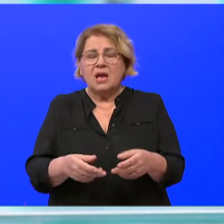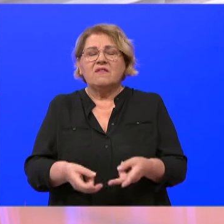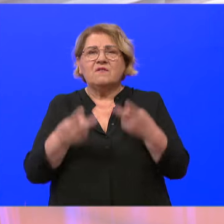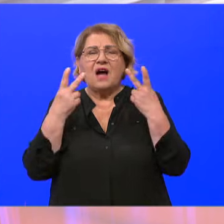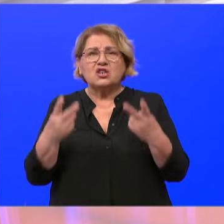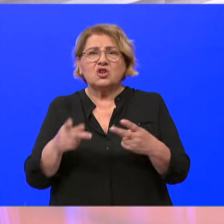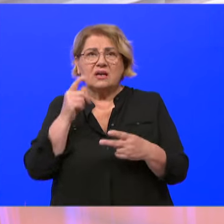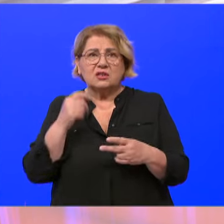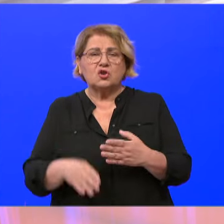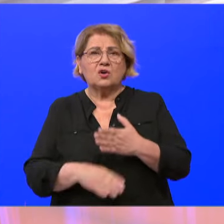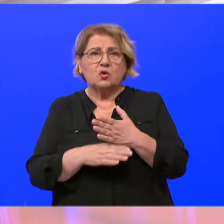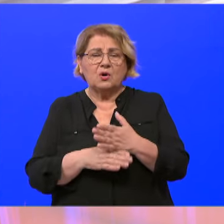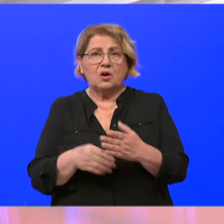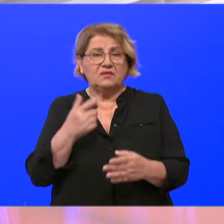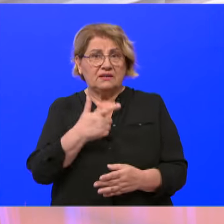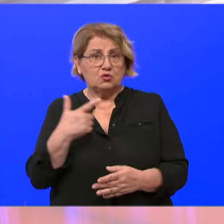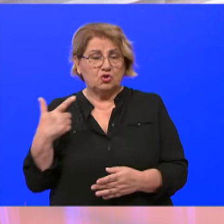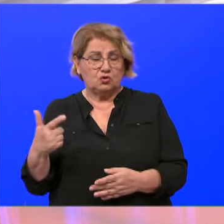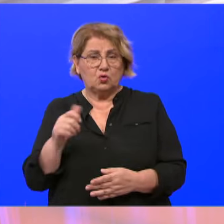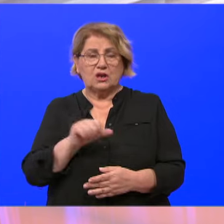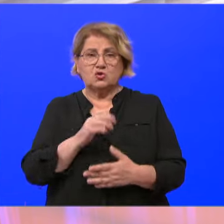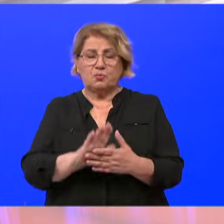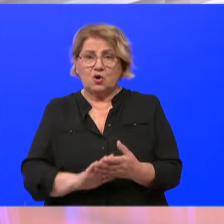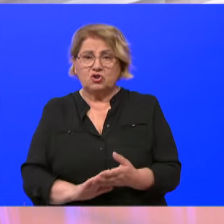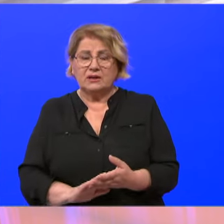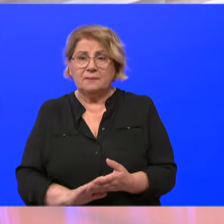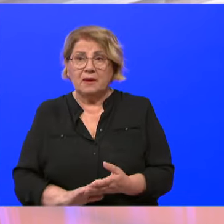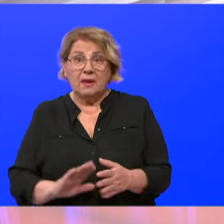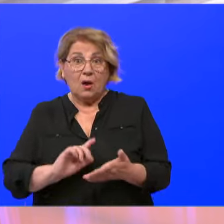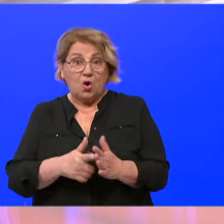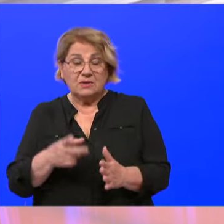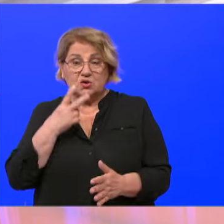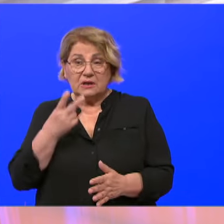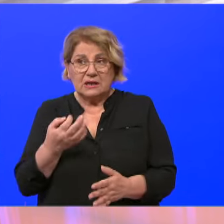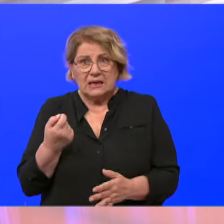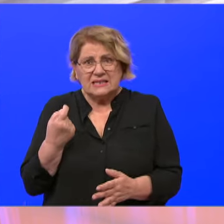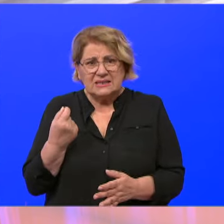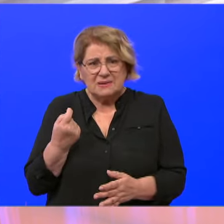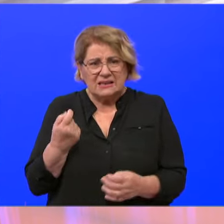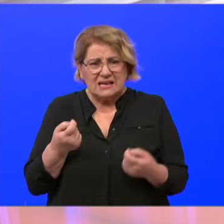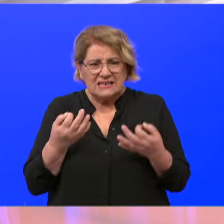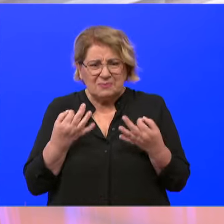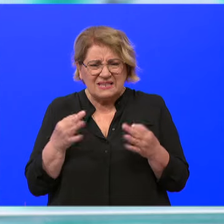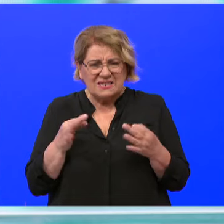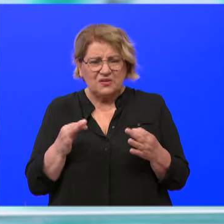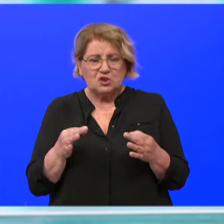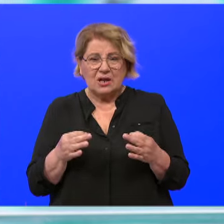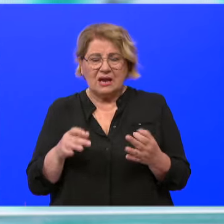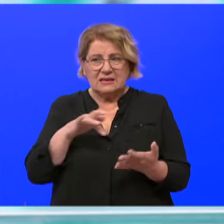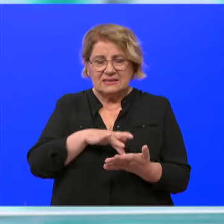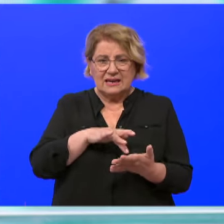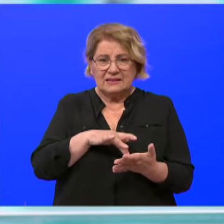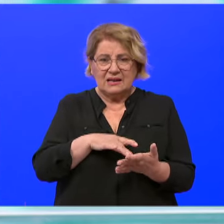pomogne. I od dvije druge smo krenili i odmah smo vidjeli, pošto smo mi specifična sredina, i